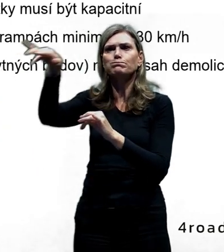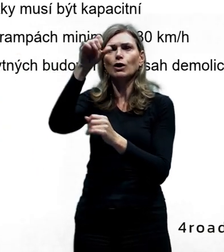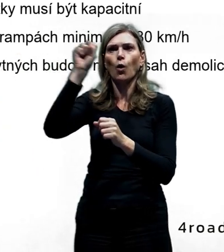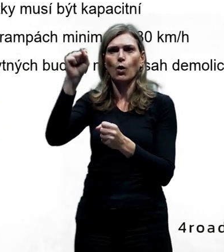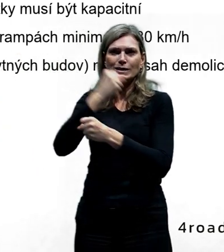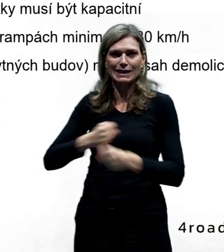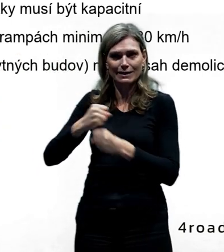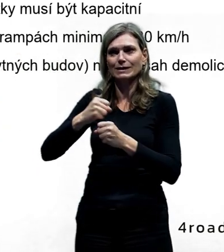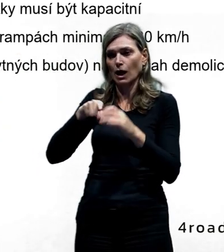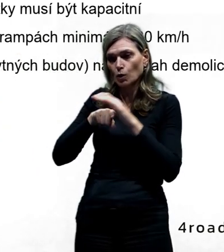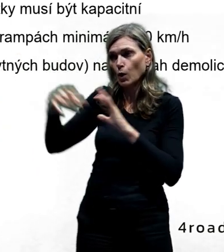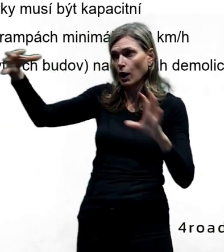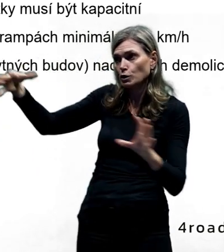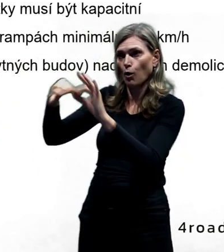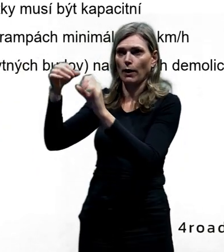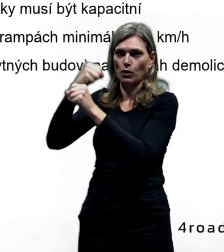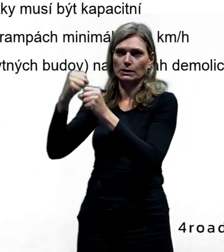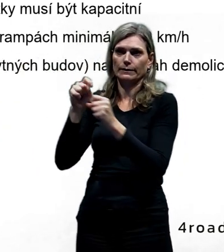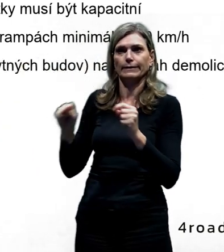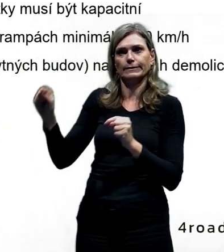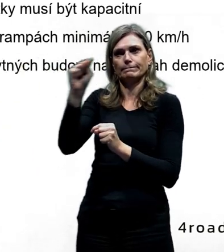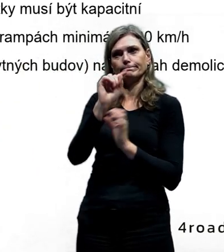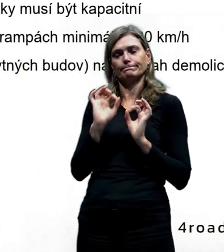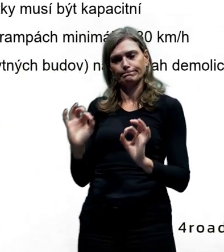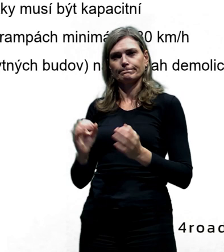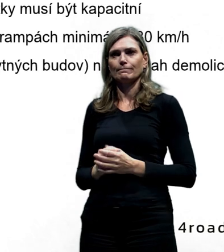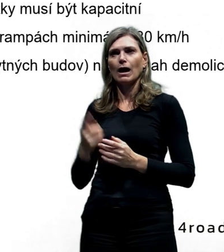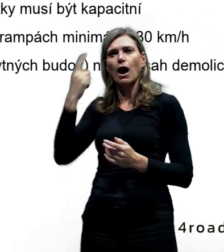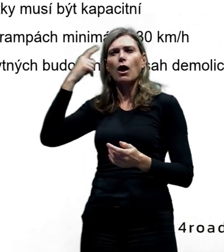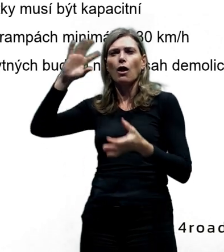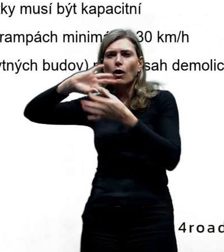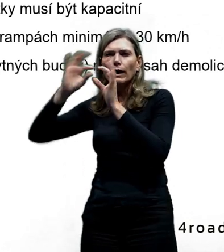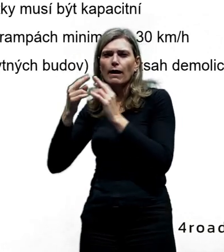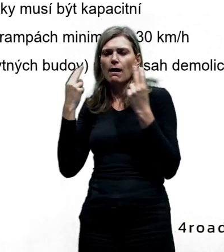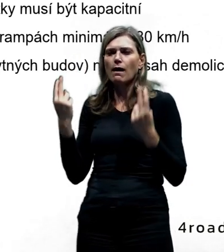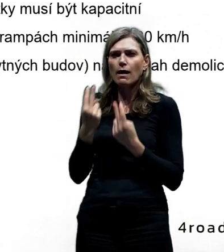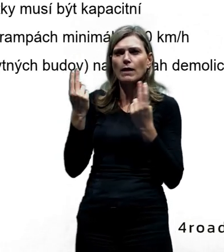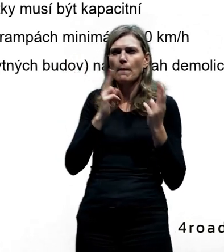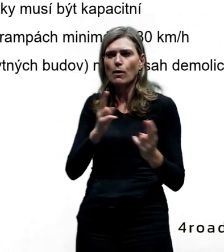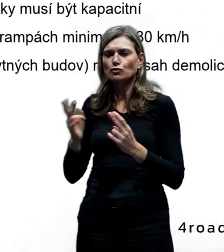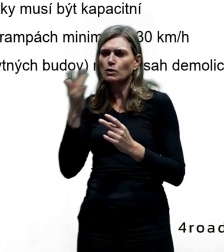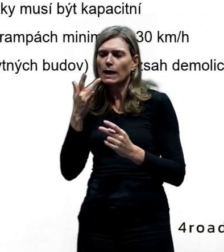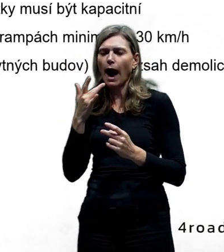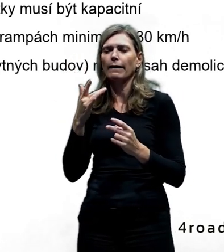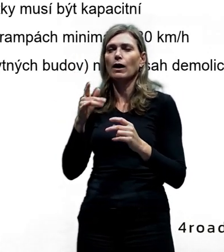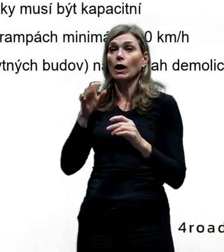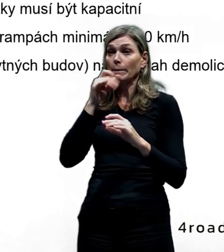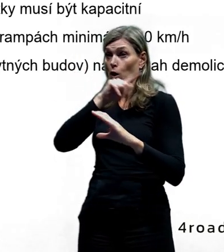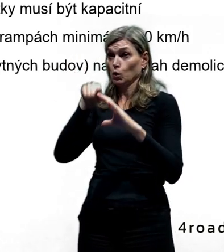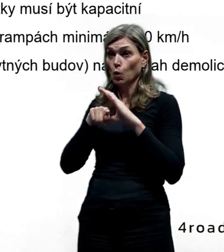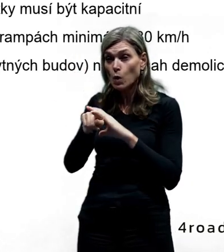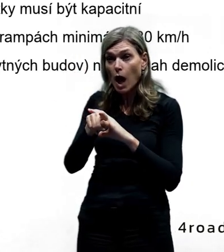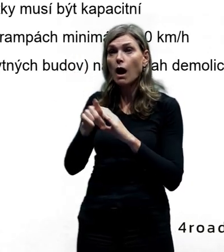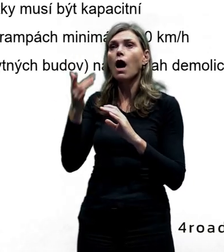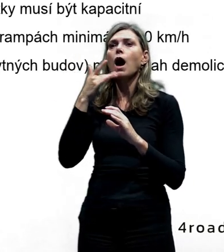Pak jsou tam samozřejmě rampy těch mimourovněvých křižovatek, které tam logicky musí vzniknout tím křížením těch tunelů. Ty rampy musí být